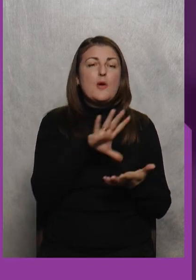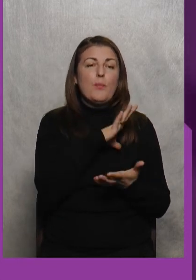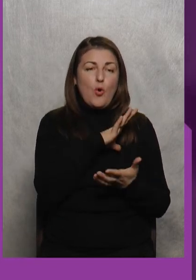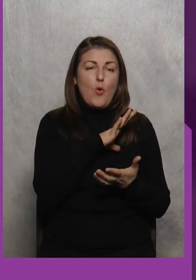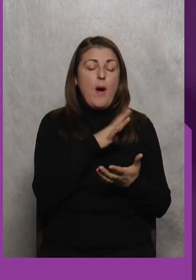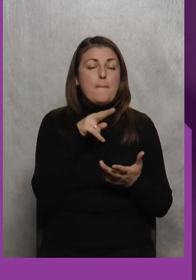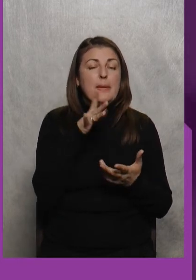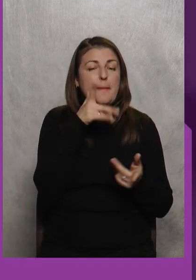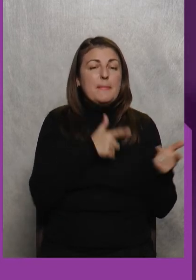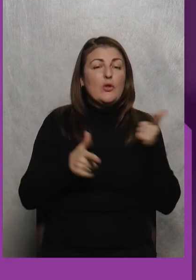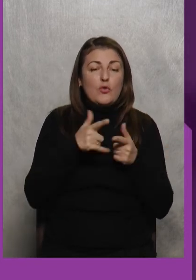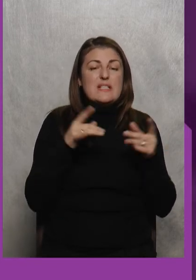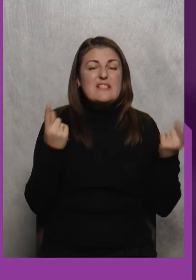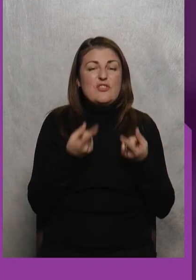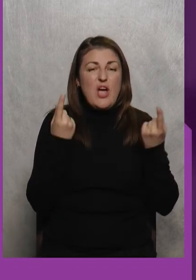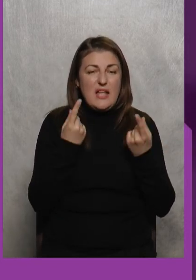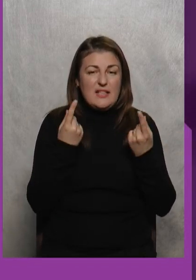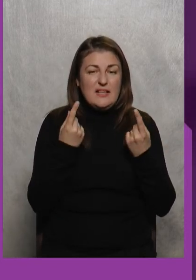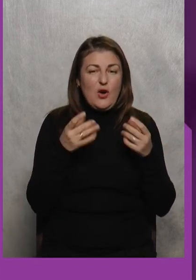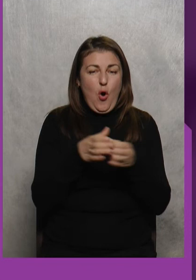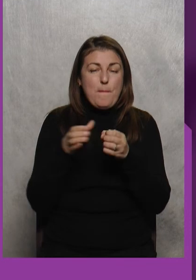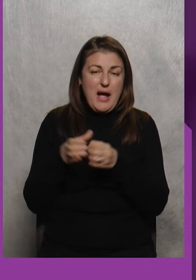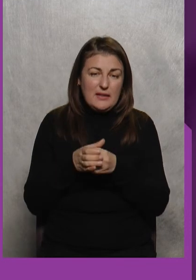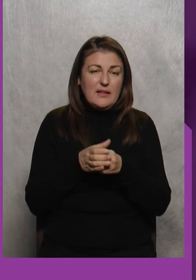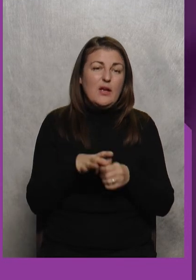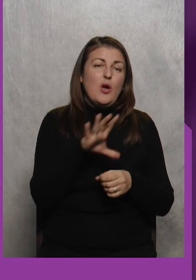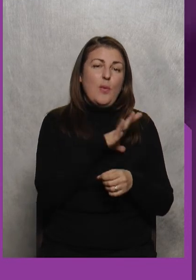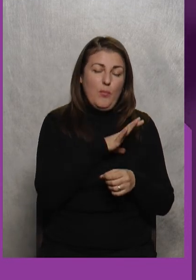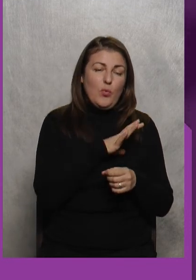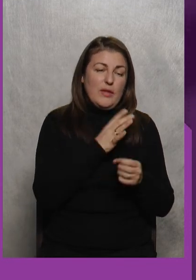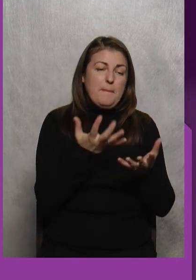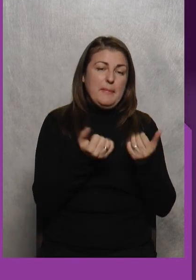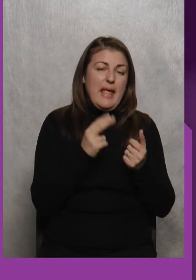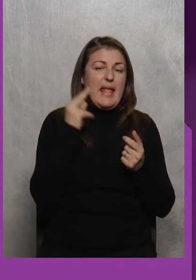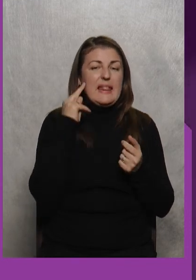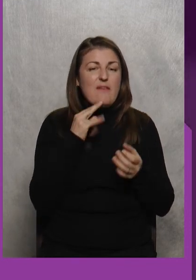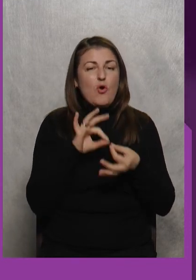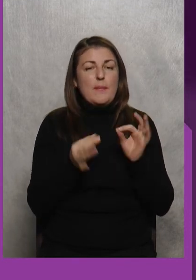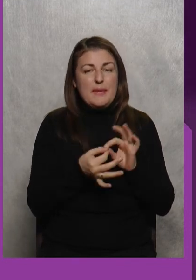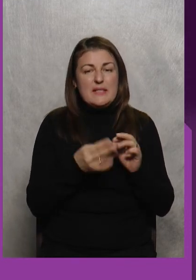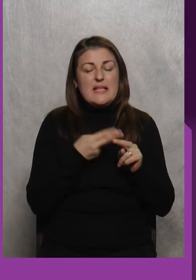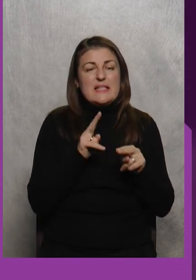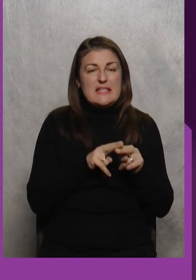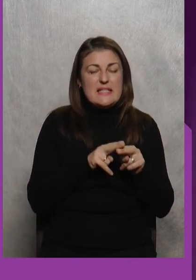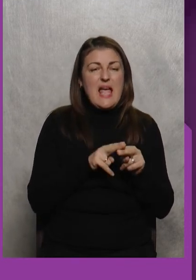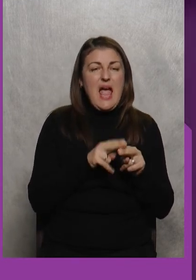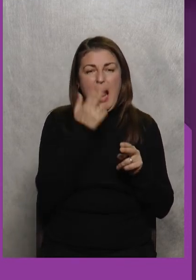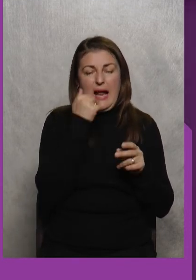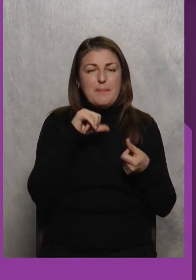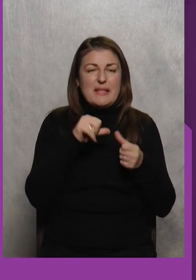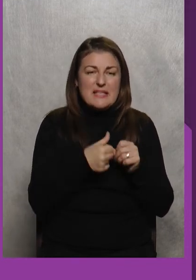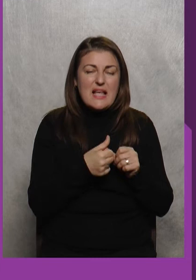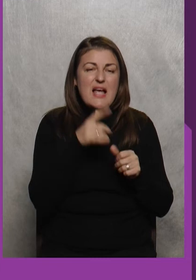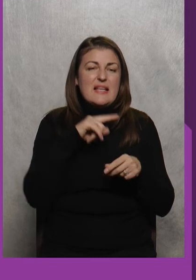при підготовці Звичайної команди Піде перейняти І дефекціями Це аккліматизація Це